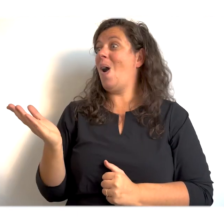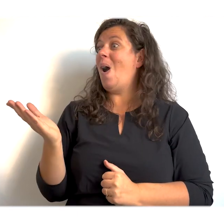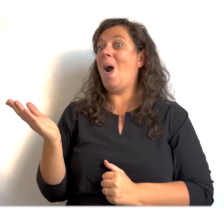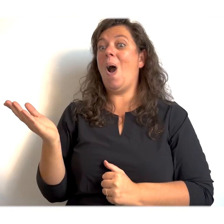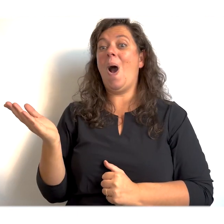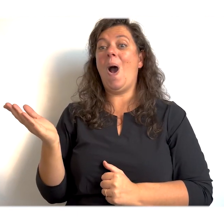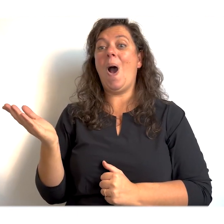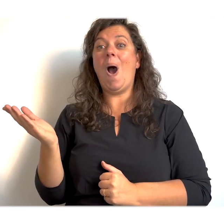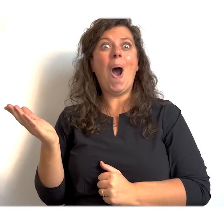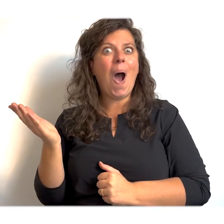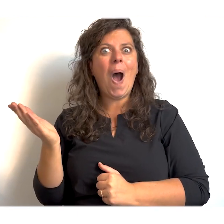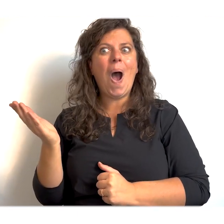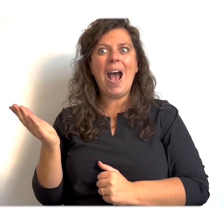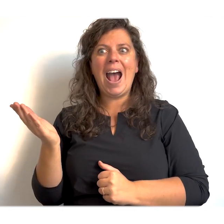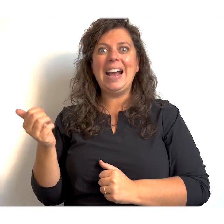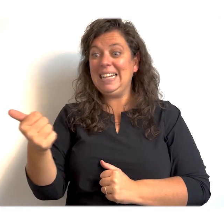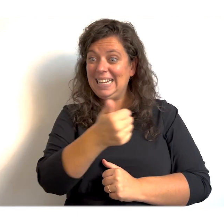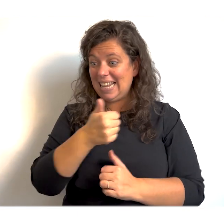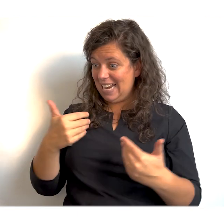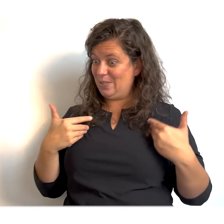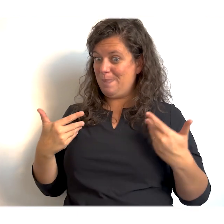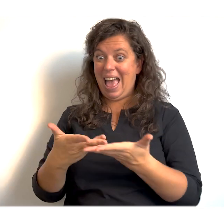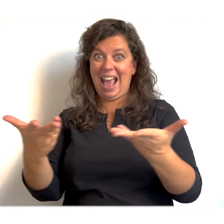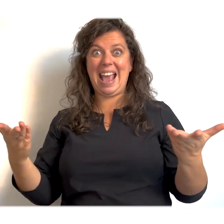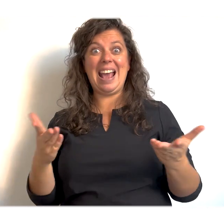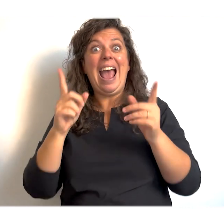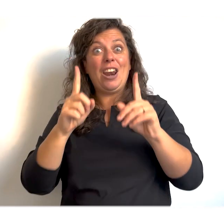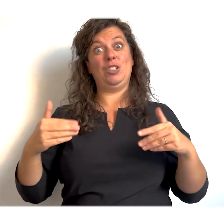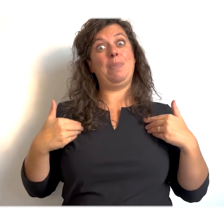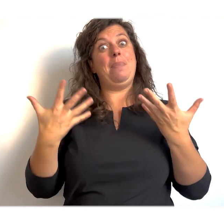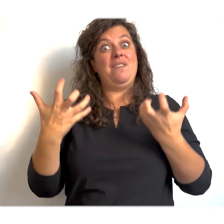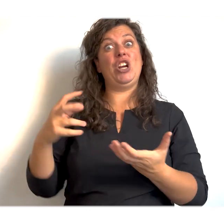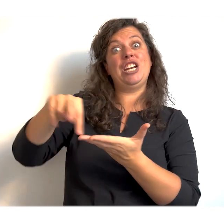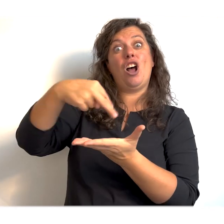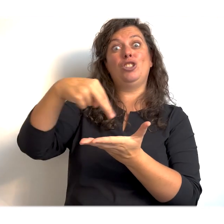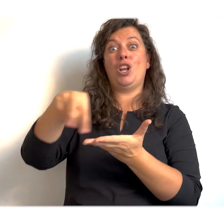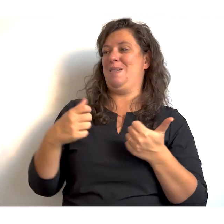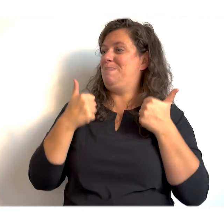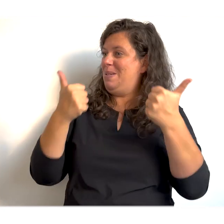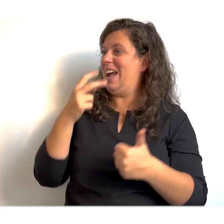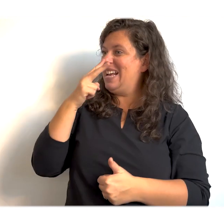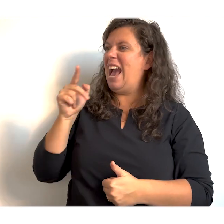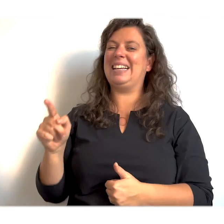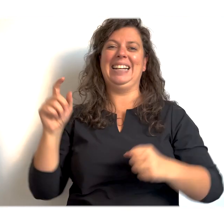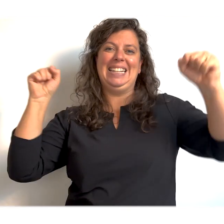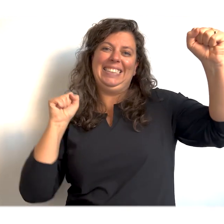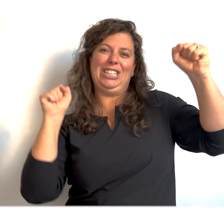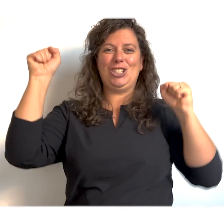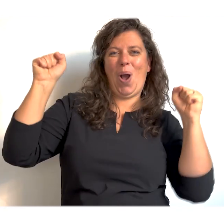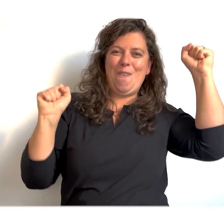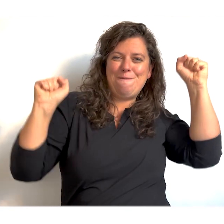En iedereen in onze wereld is hartstikke blij. En als je blij bent, wil je natuurlijk dansen. Nou, dan gaan we even de discolapje aanzetten.